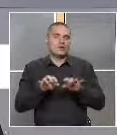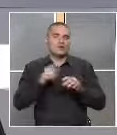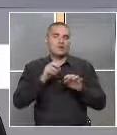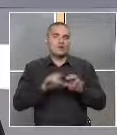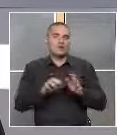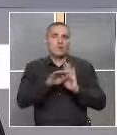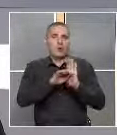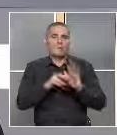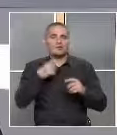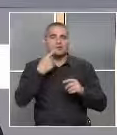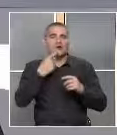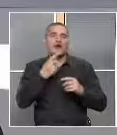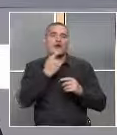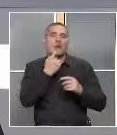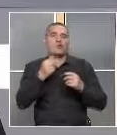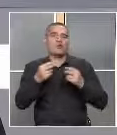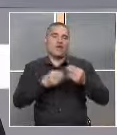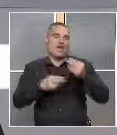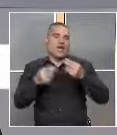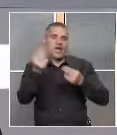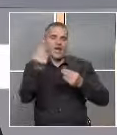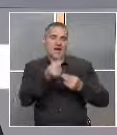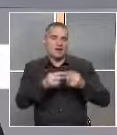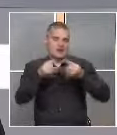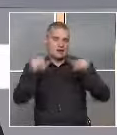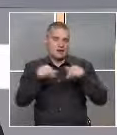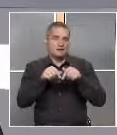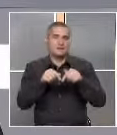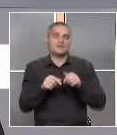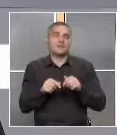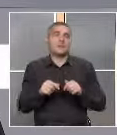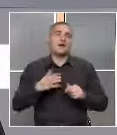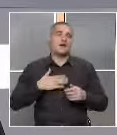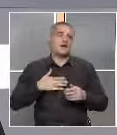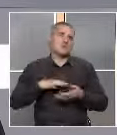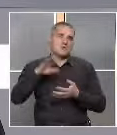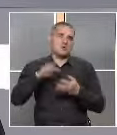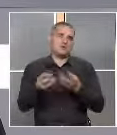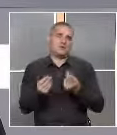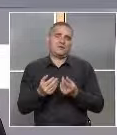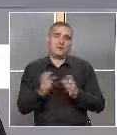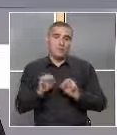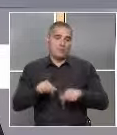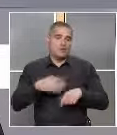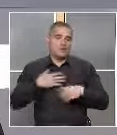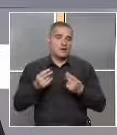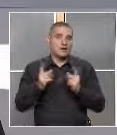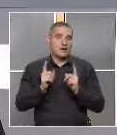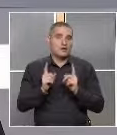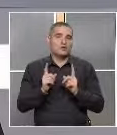наименованието на картинката. Има много такива. Дори има игри, в които